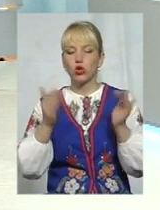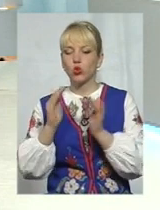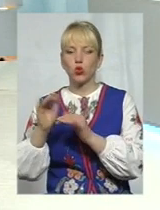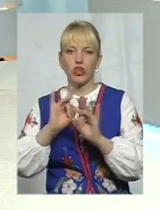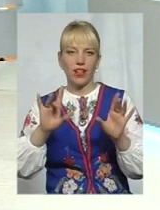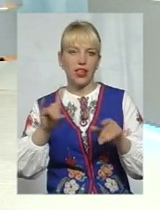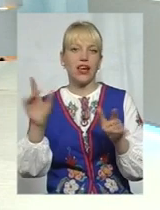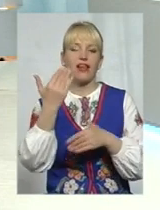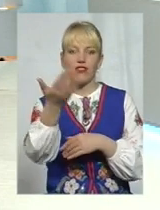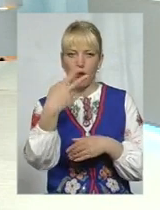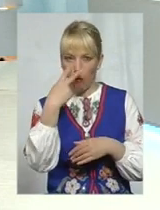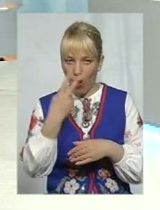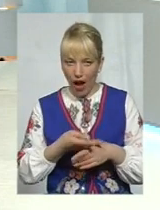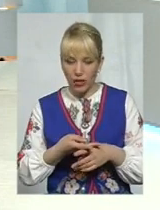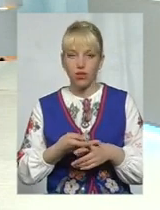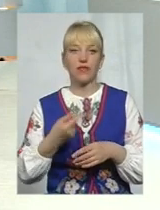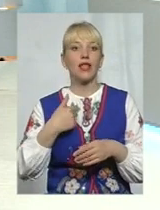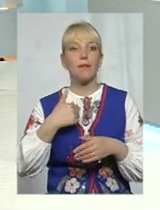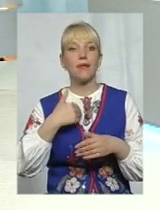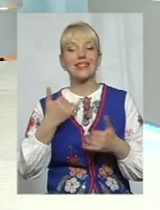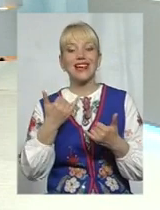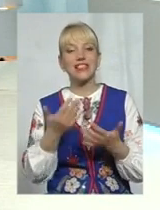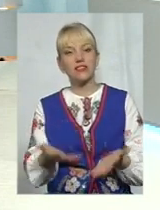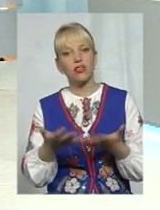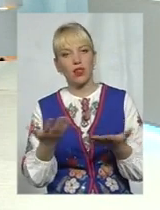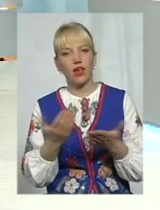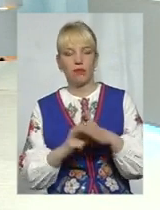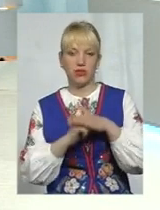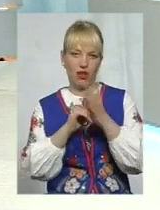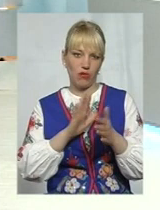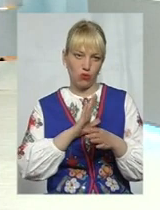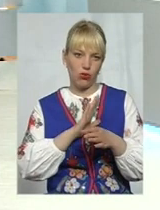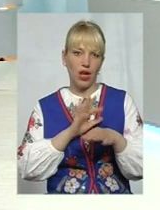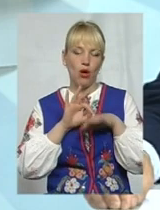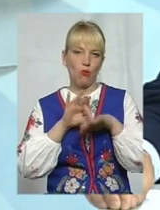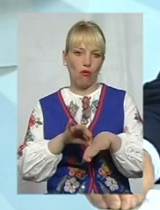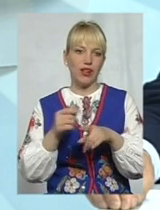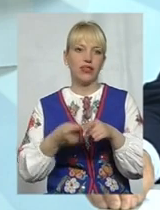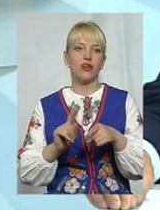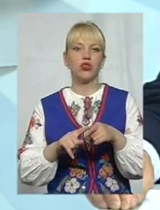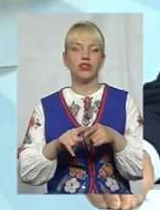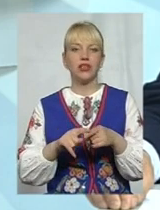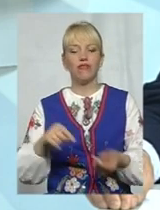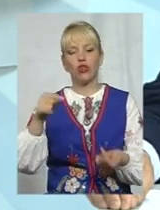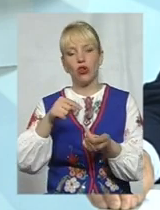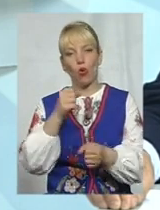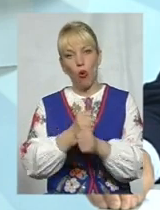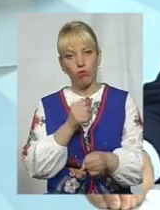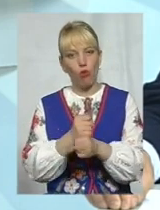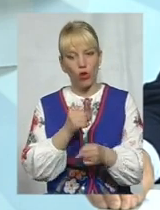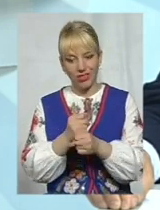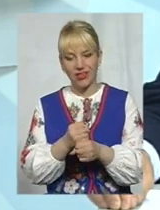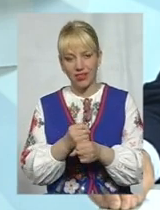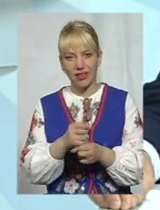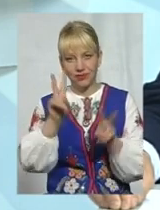сьогодні показували, ми хотіли і з'ясовуємо зараз, на якій підставі були проведені відповідні роботи, якщо так їх можна